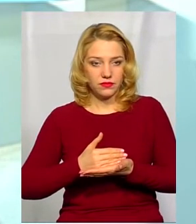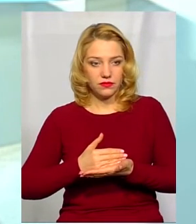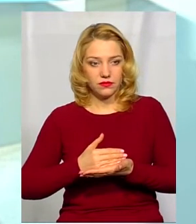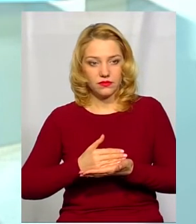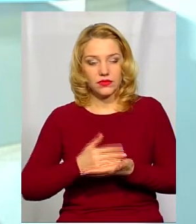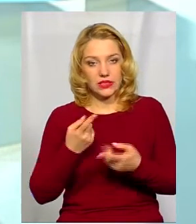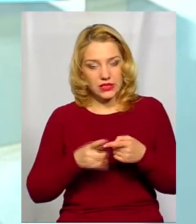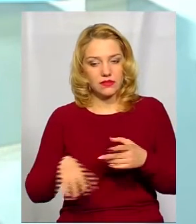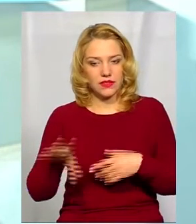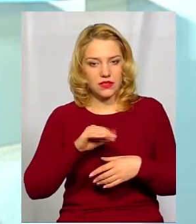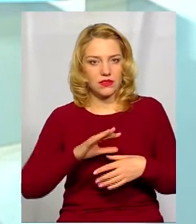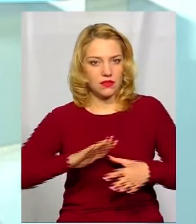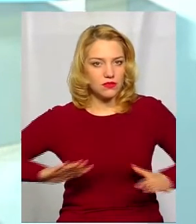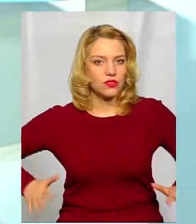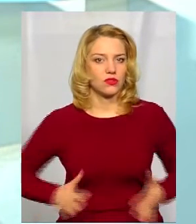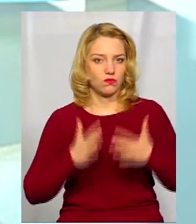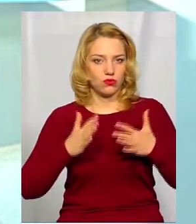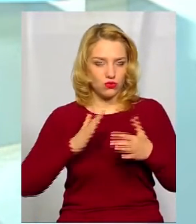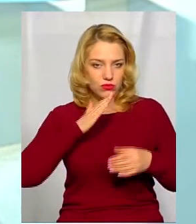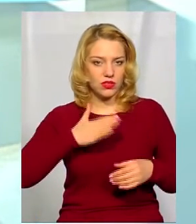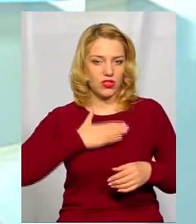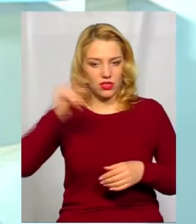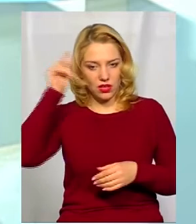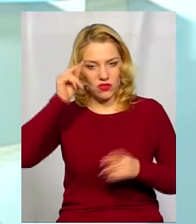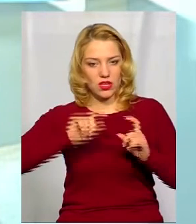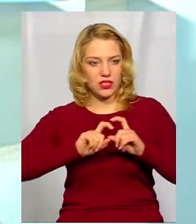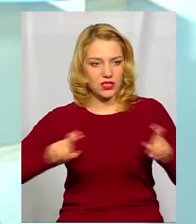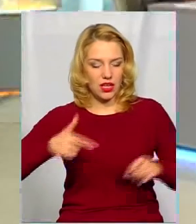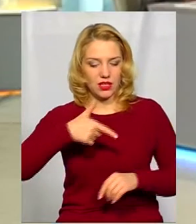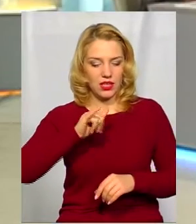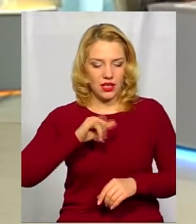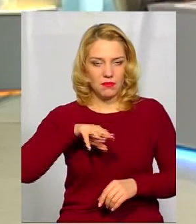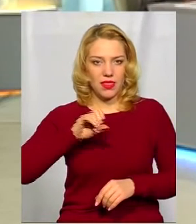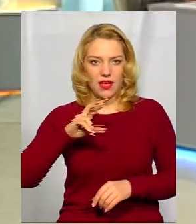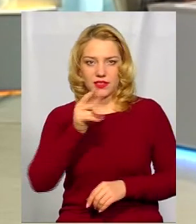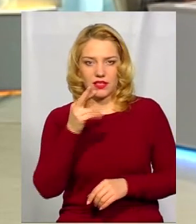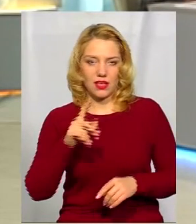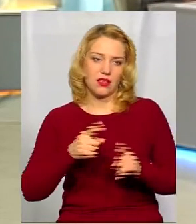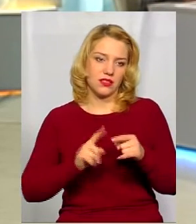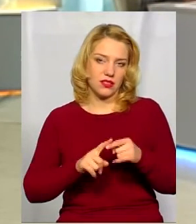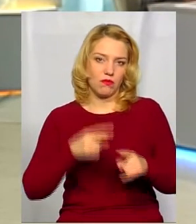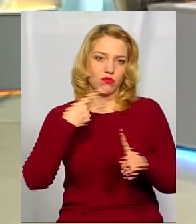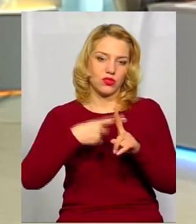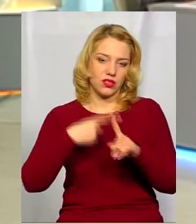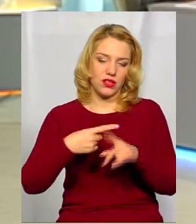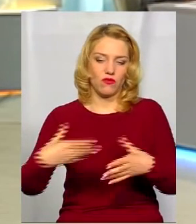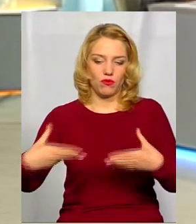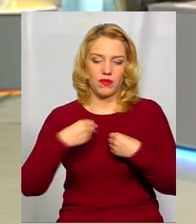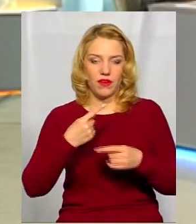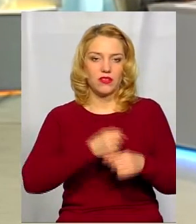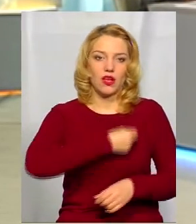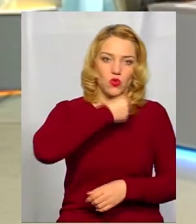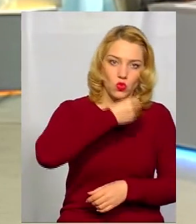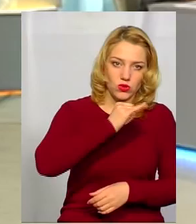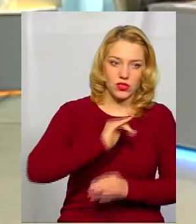І це все збуджує і наш навчальний заклад, гімназію номер один. Це позитивно впливає і на дорослих, і на дітей,